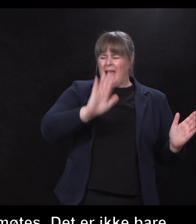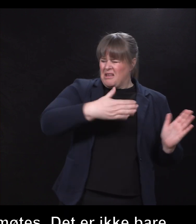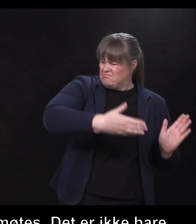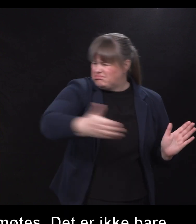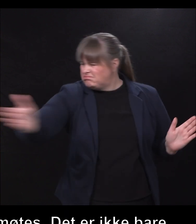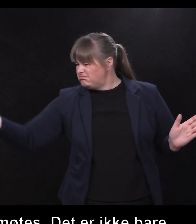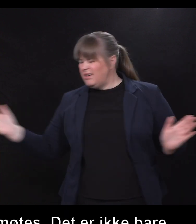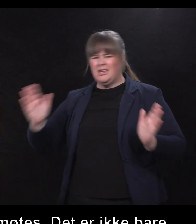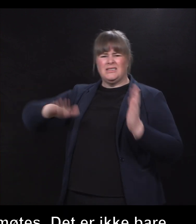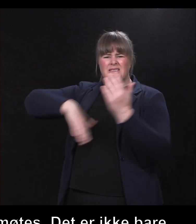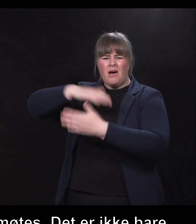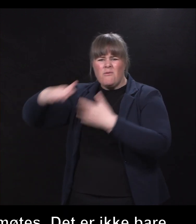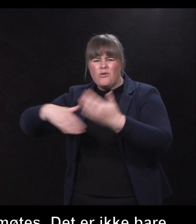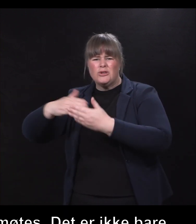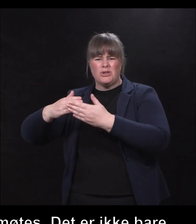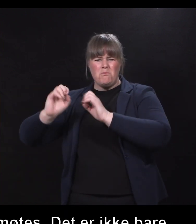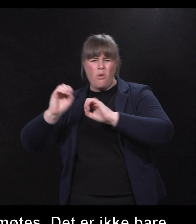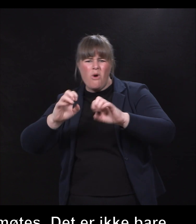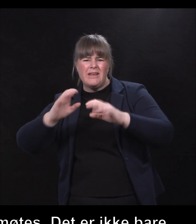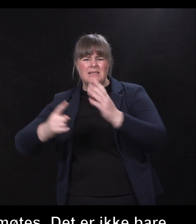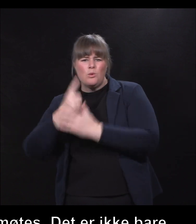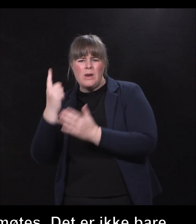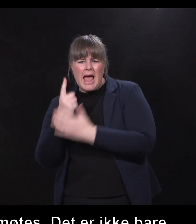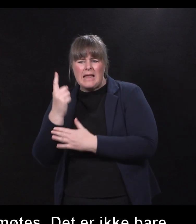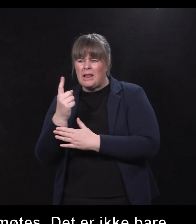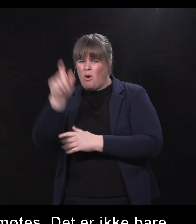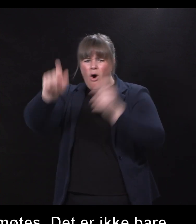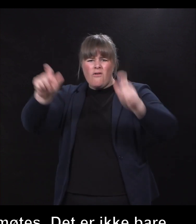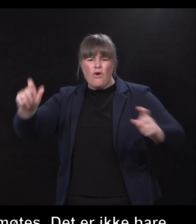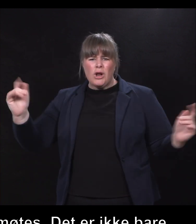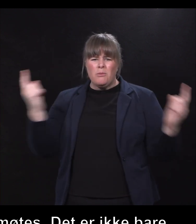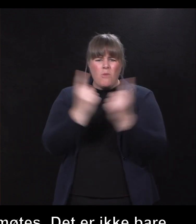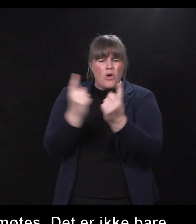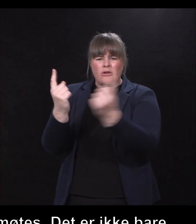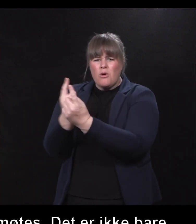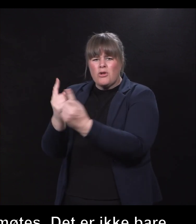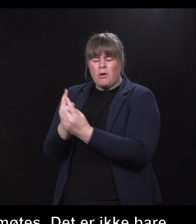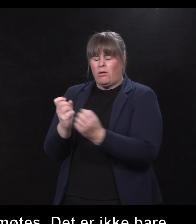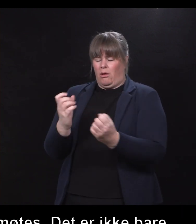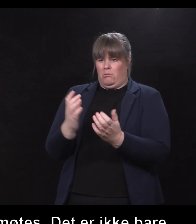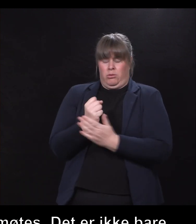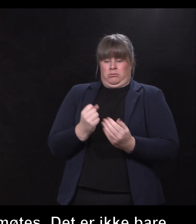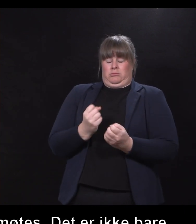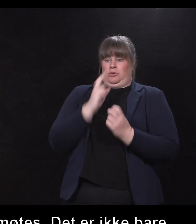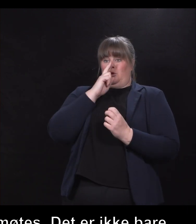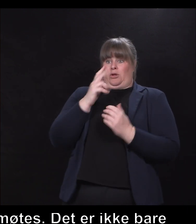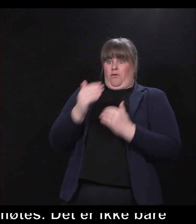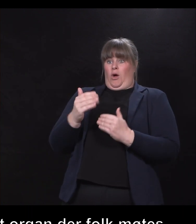påvirkningsorgan, rett og slett, som gjør at folk møter hverandre og får et helt annet forhold til sin egen eksistens